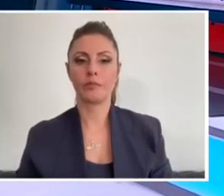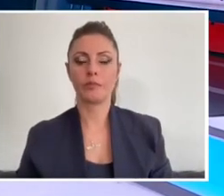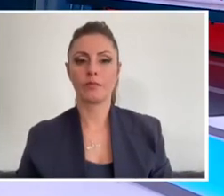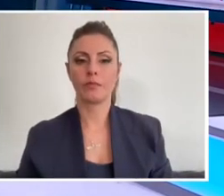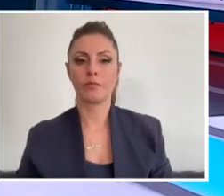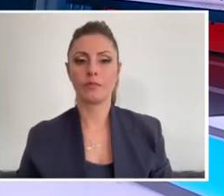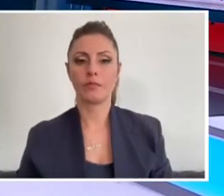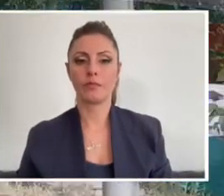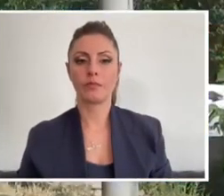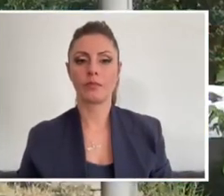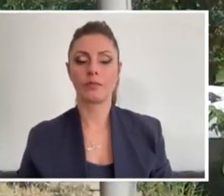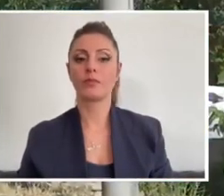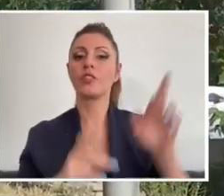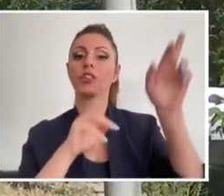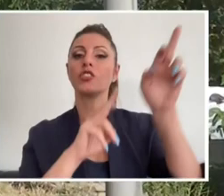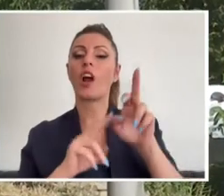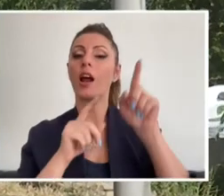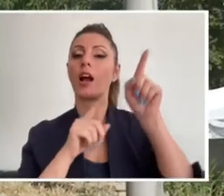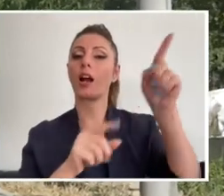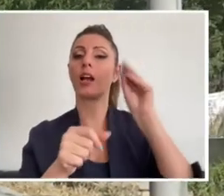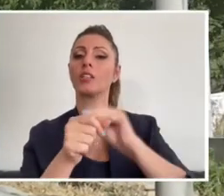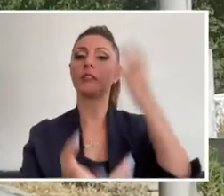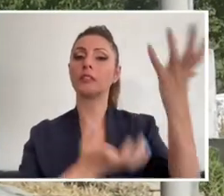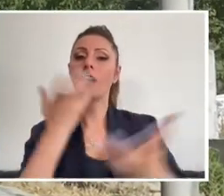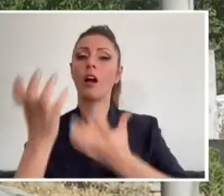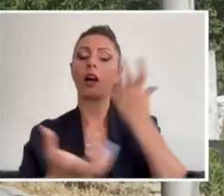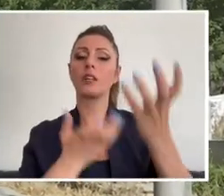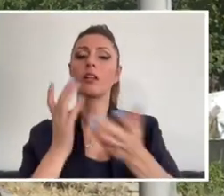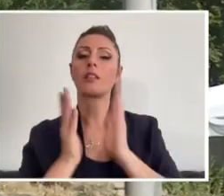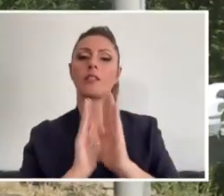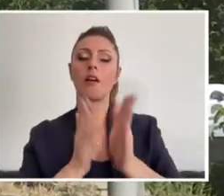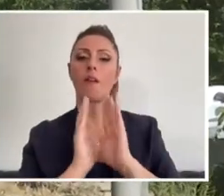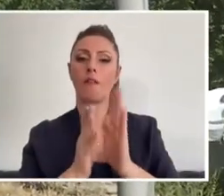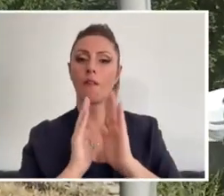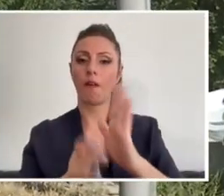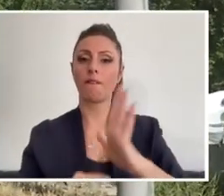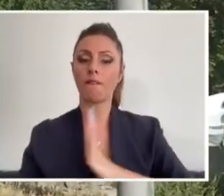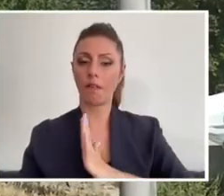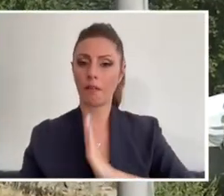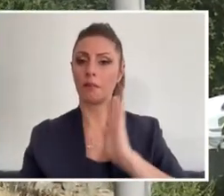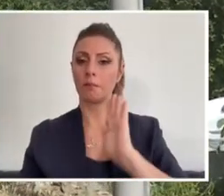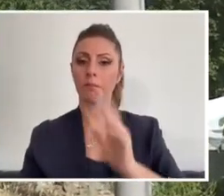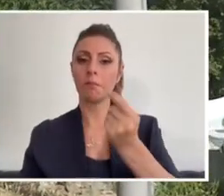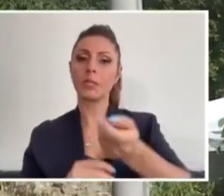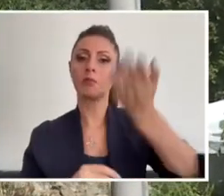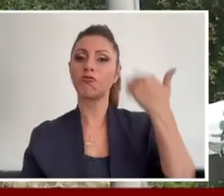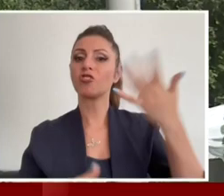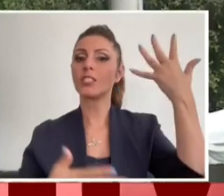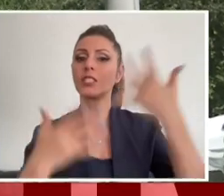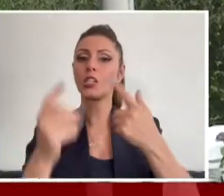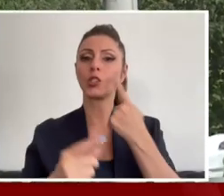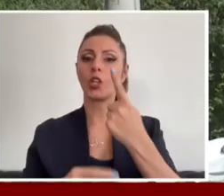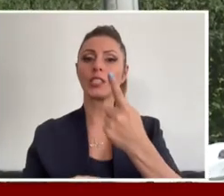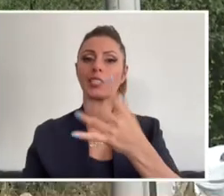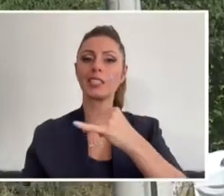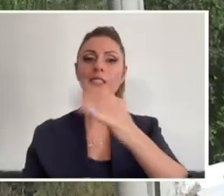Evet, Çanakkale'de alevlerle mücadele, yoğun mücadele devam ediyor. Az önceki yayınımızda yaklaşık 500